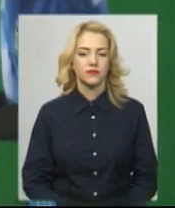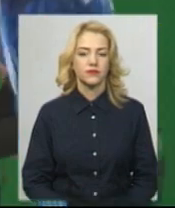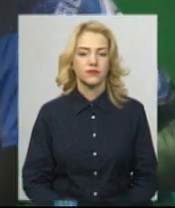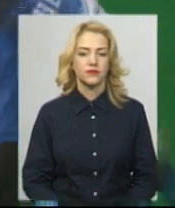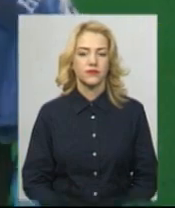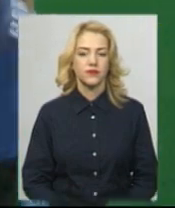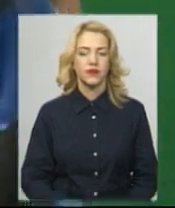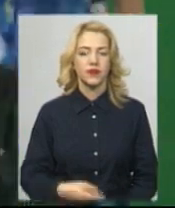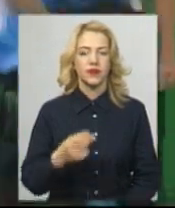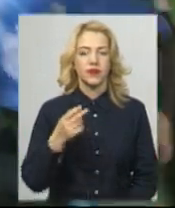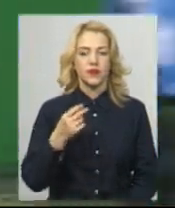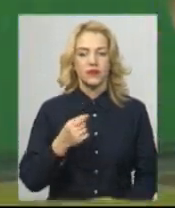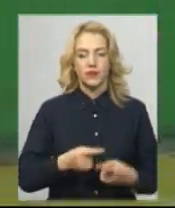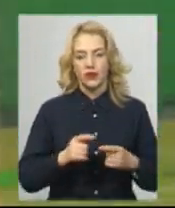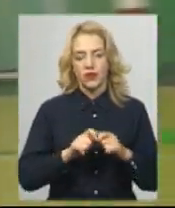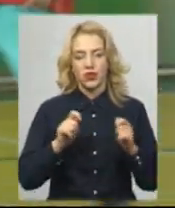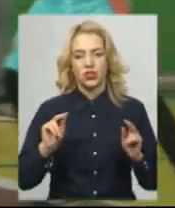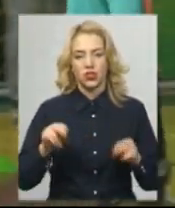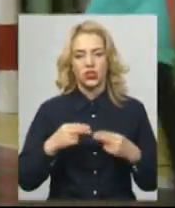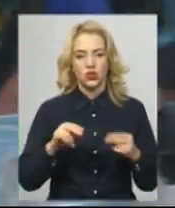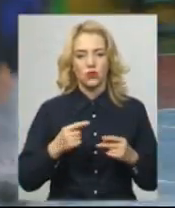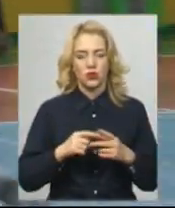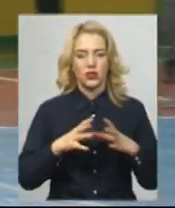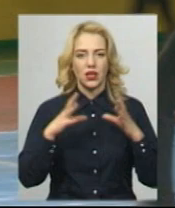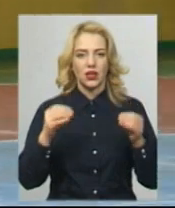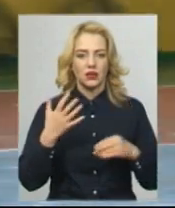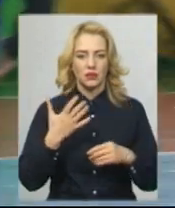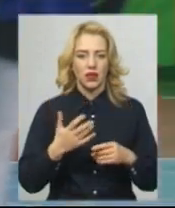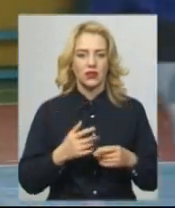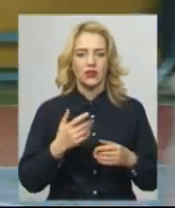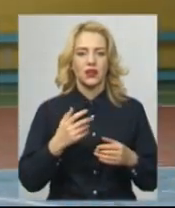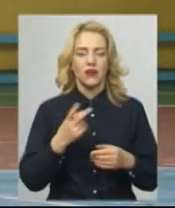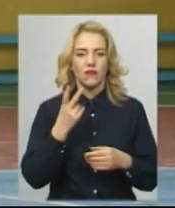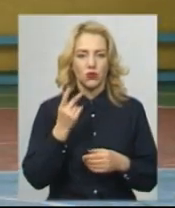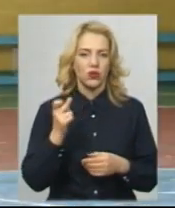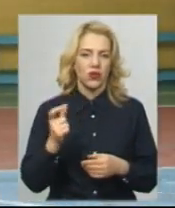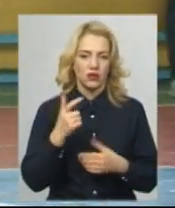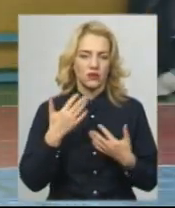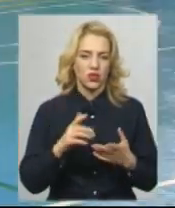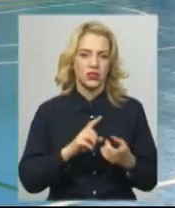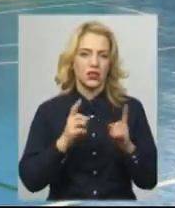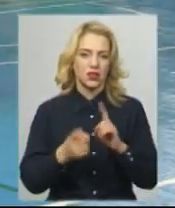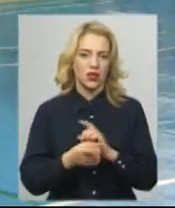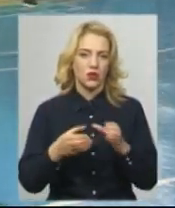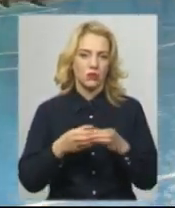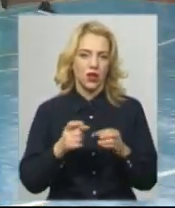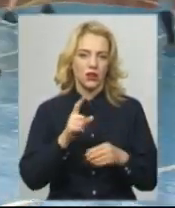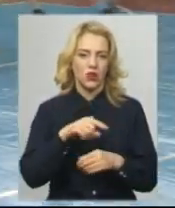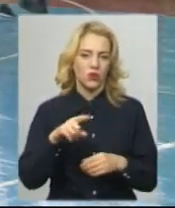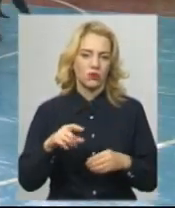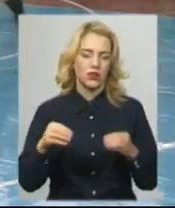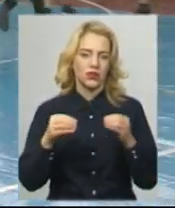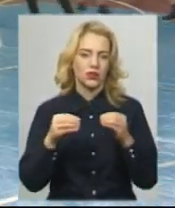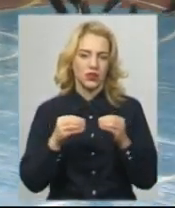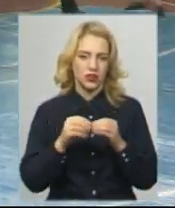У другий послід фаворитом відкритого чемпіонату міста з регби-5 стає команда НВК номер 10, розповідає директор департаменту дитячого регби Хмельницької